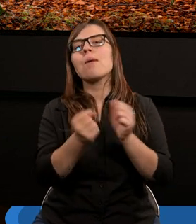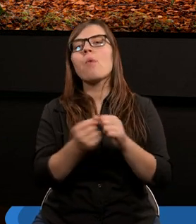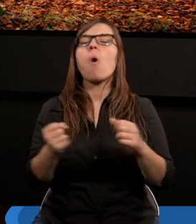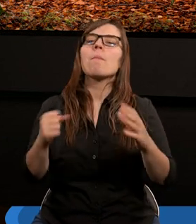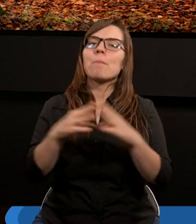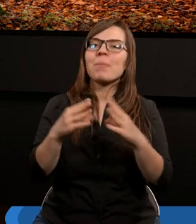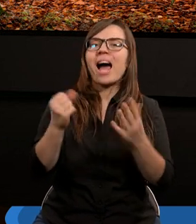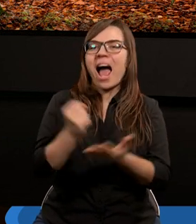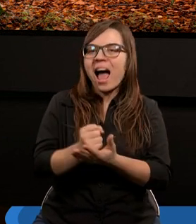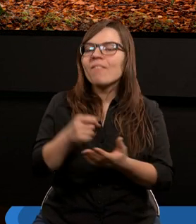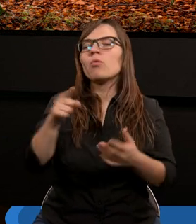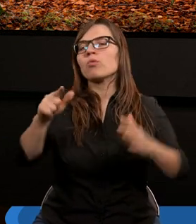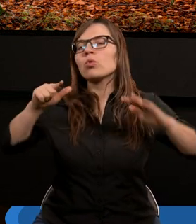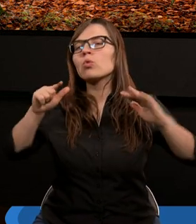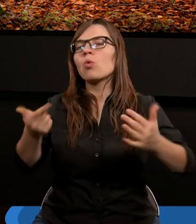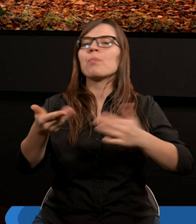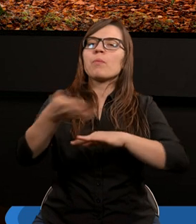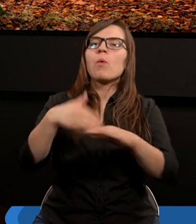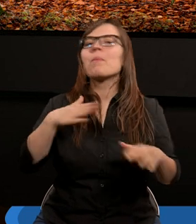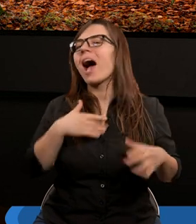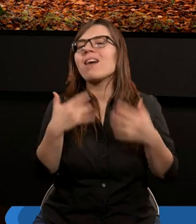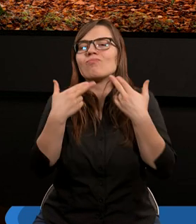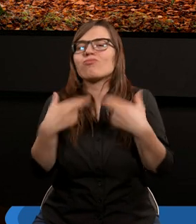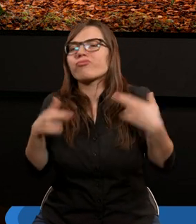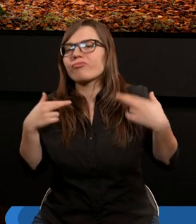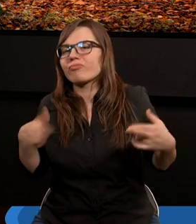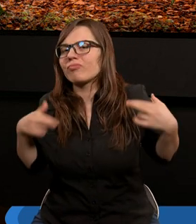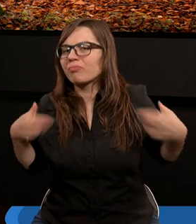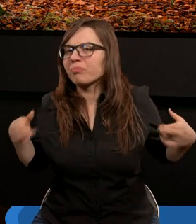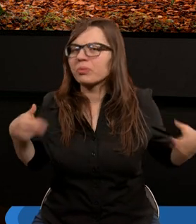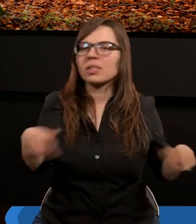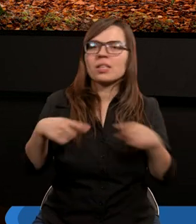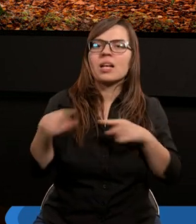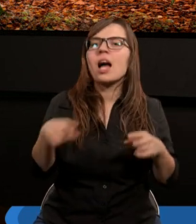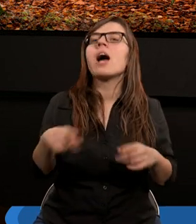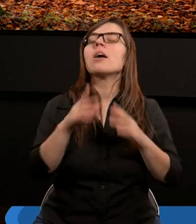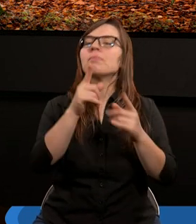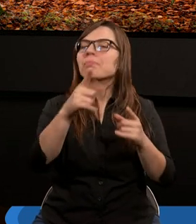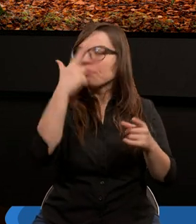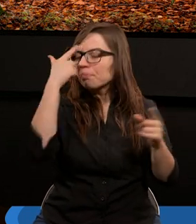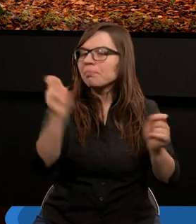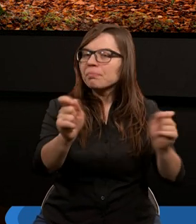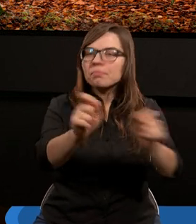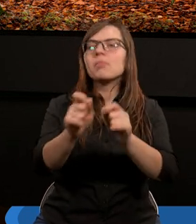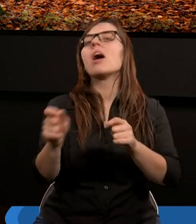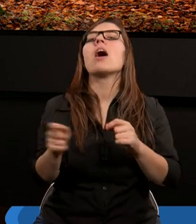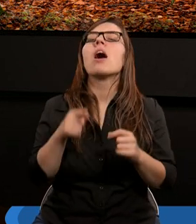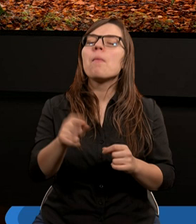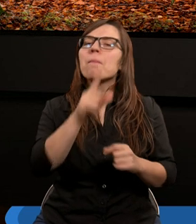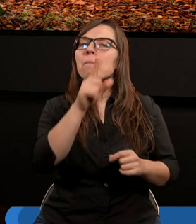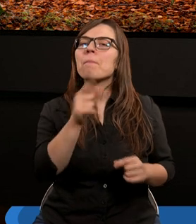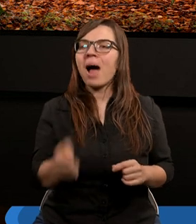w tym siódmym rozdziale ma różne znaczenie. Proszę zwrócić uwagę najpierw, że